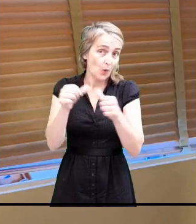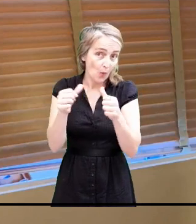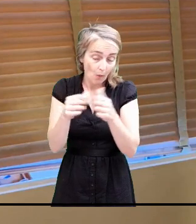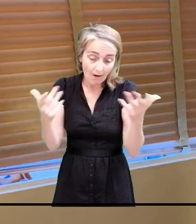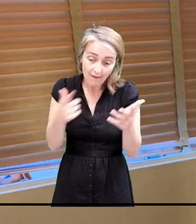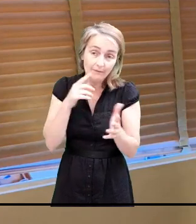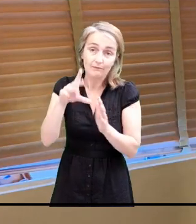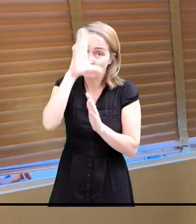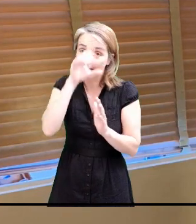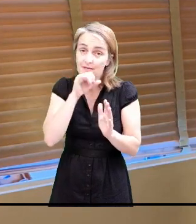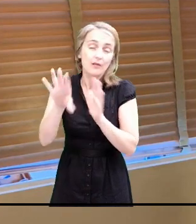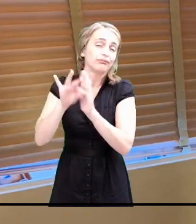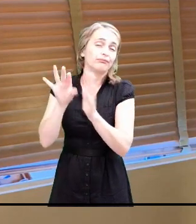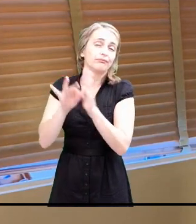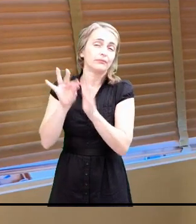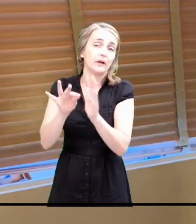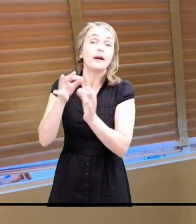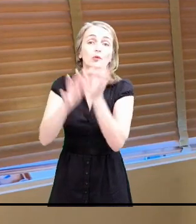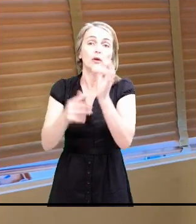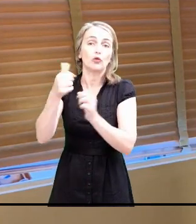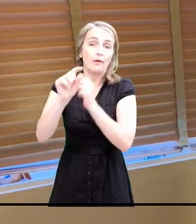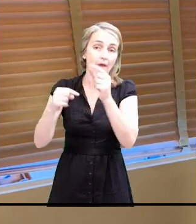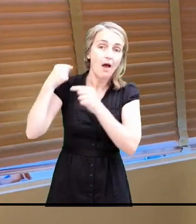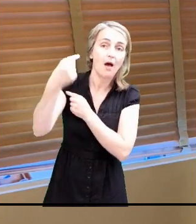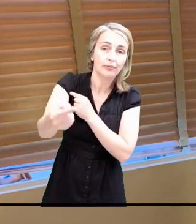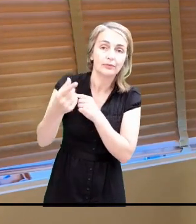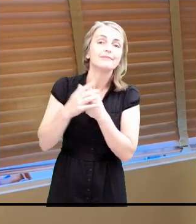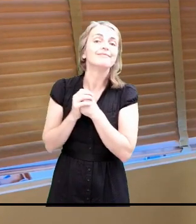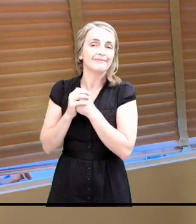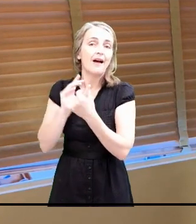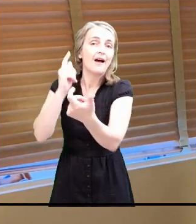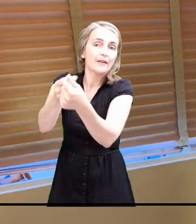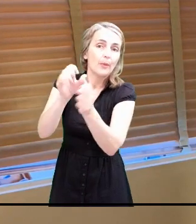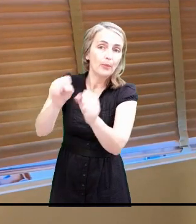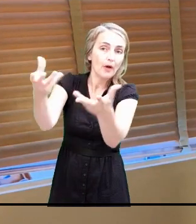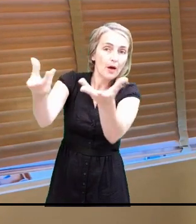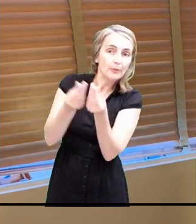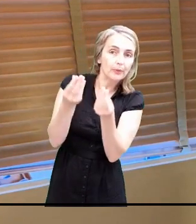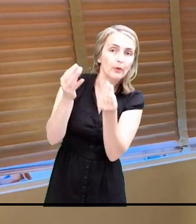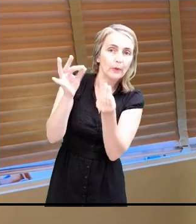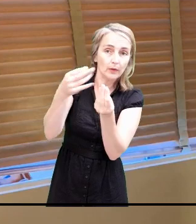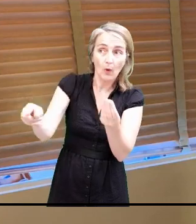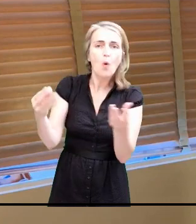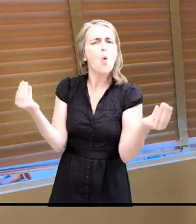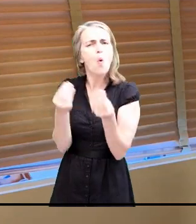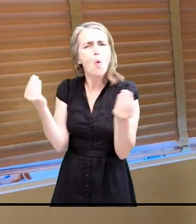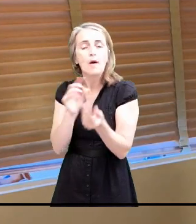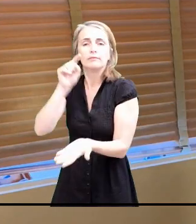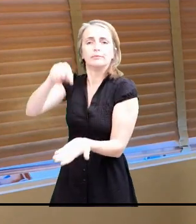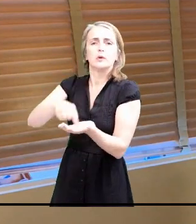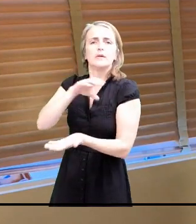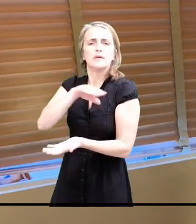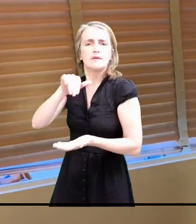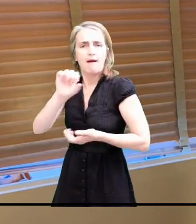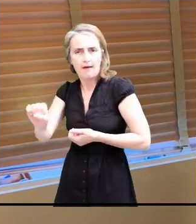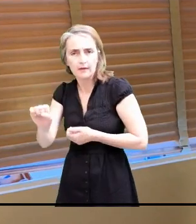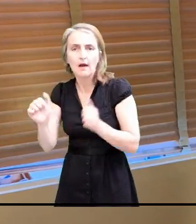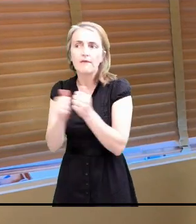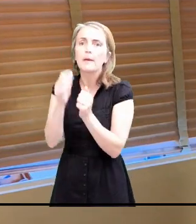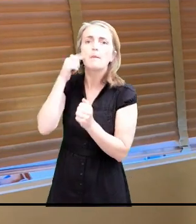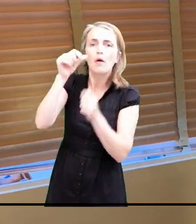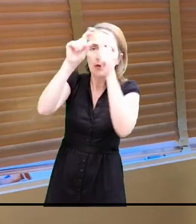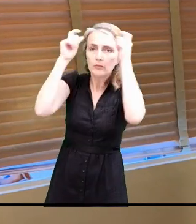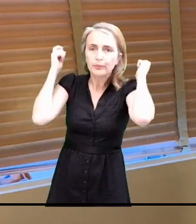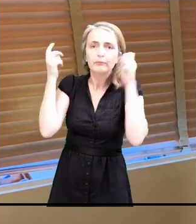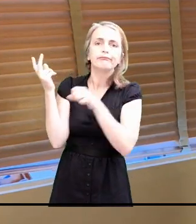un tirage au sort pour la semaine suivante. Et il sera à 17h au CCS. Il sera en présence des représentants des parents qui ont les